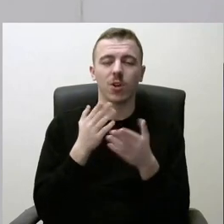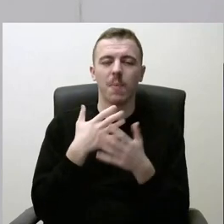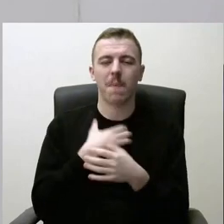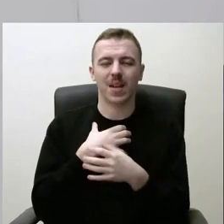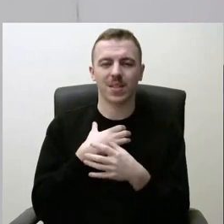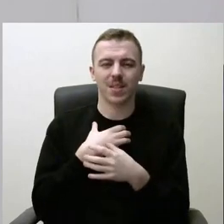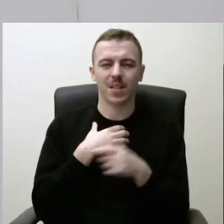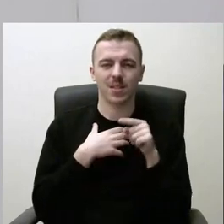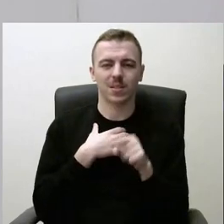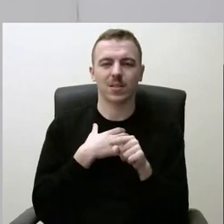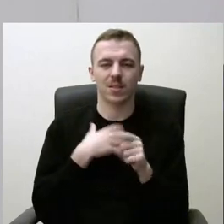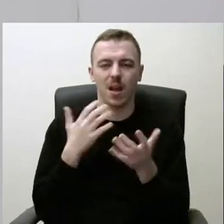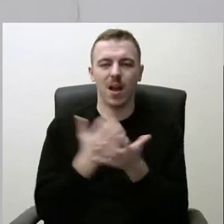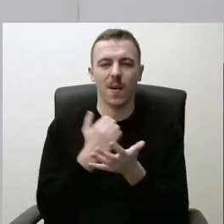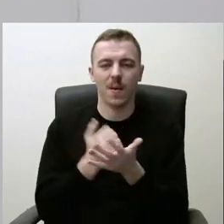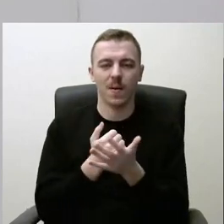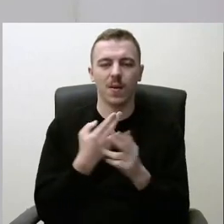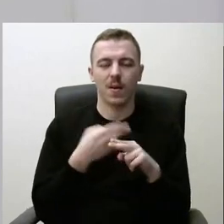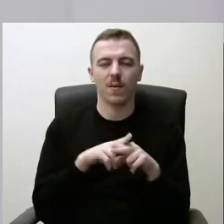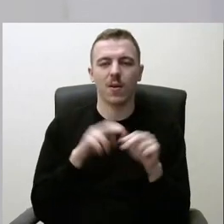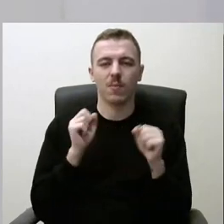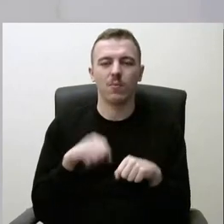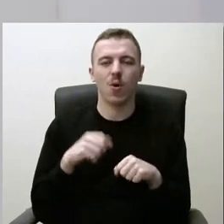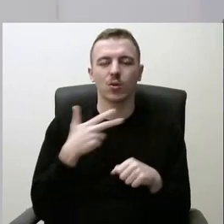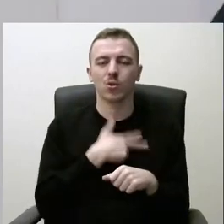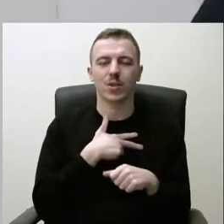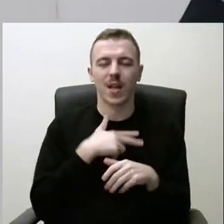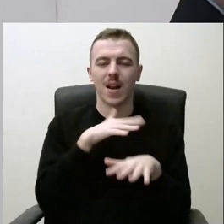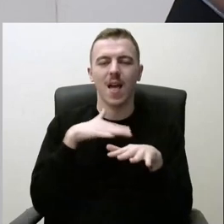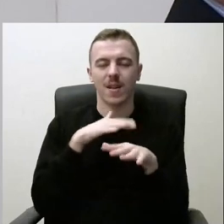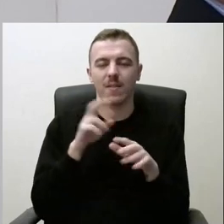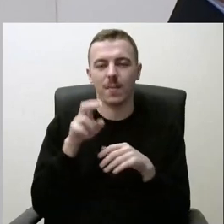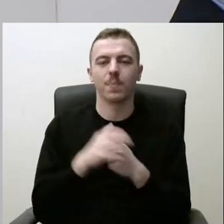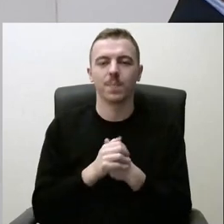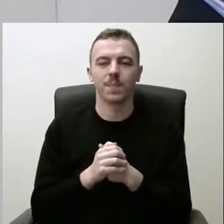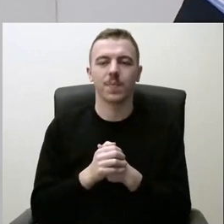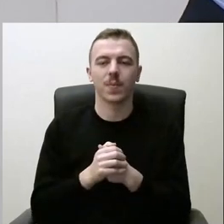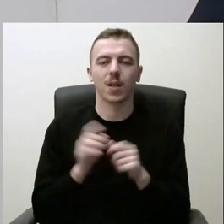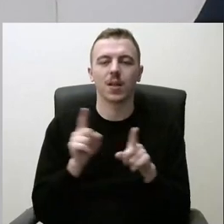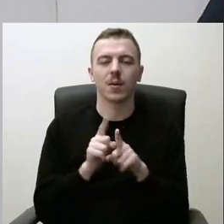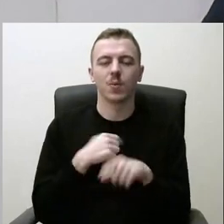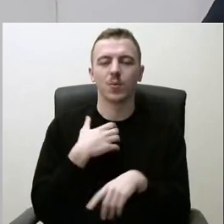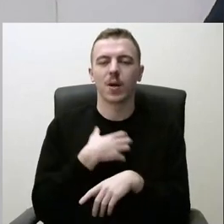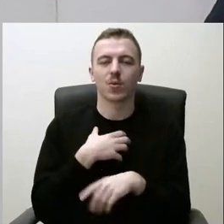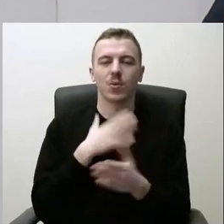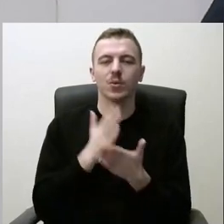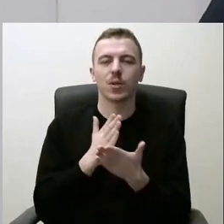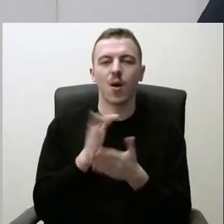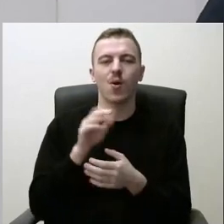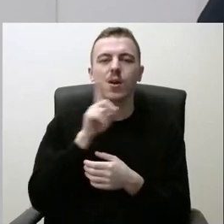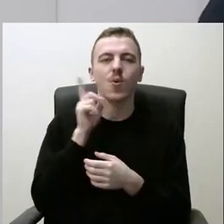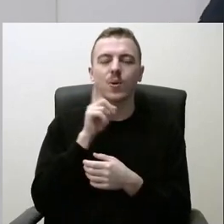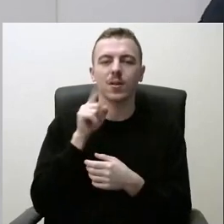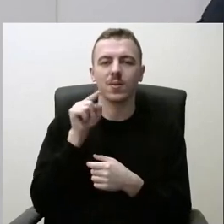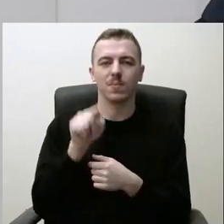kuru duoda įsiheiti į socialinę ir atvevizą. Kitas dalykas mums labai aktuolus yra dėl jaunimo, tai